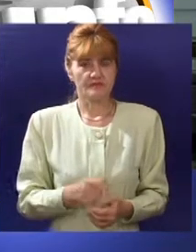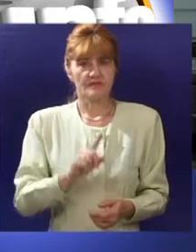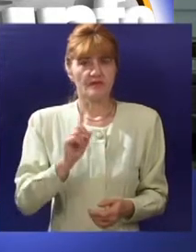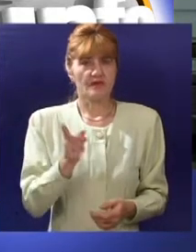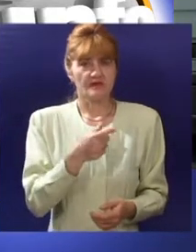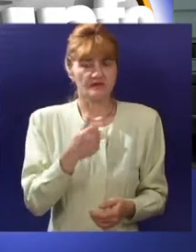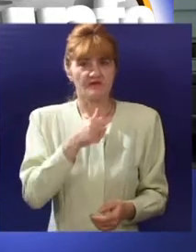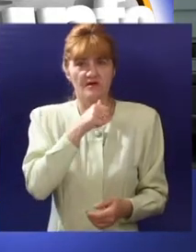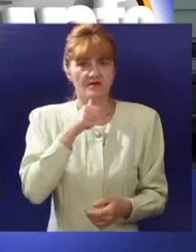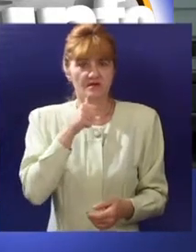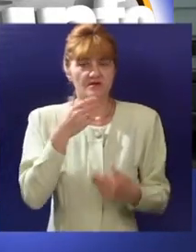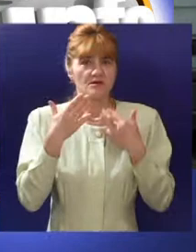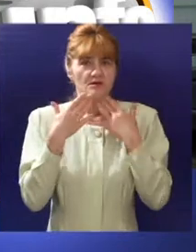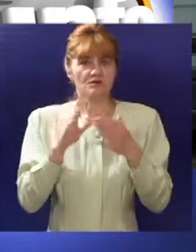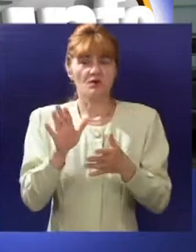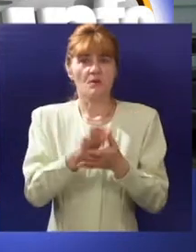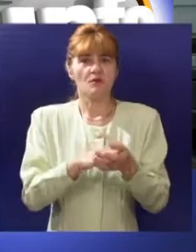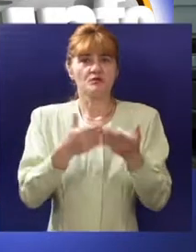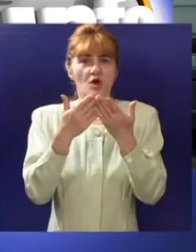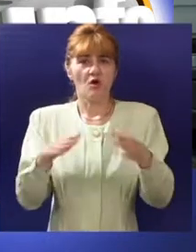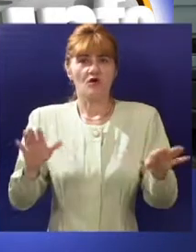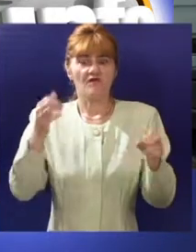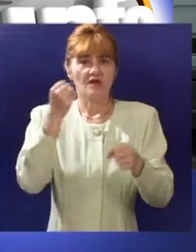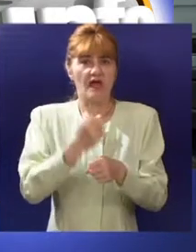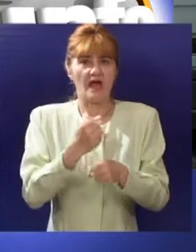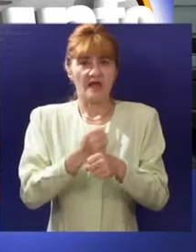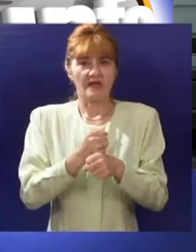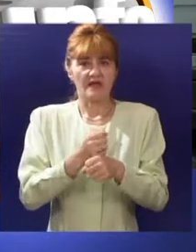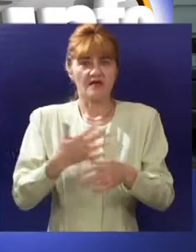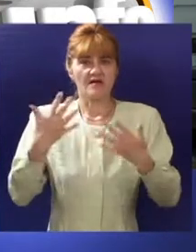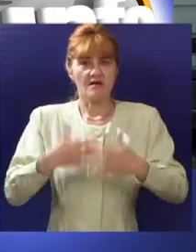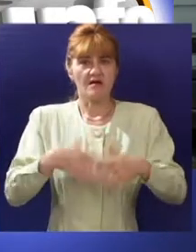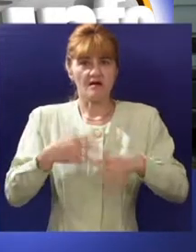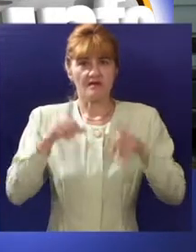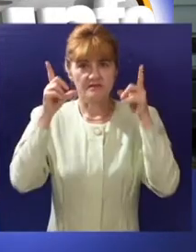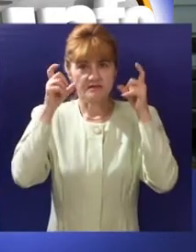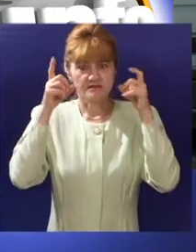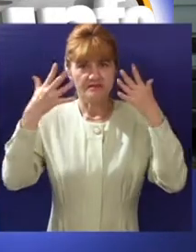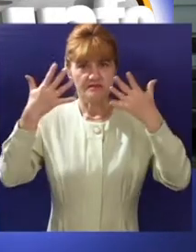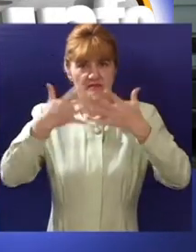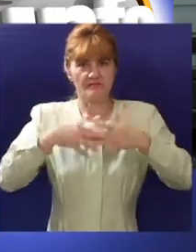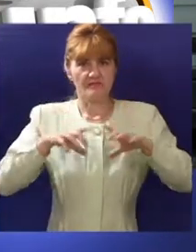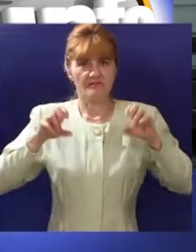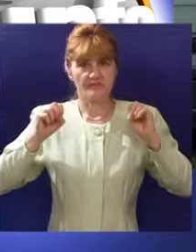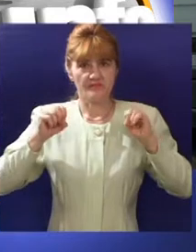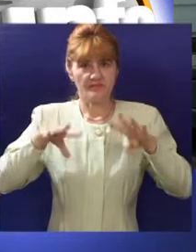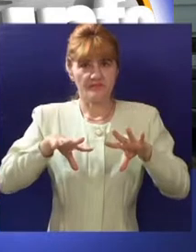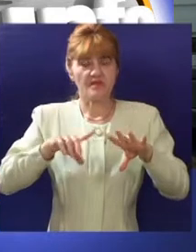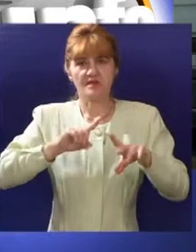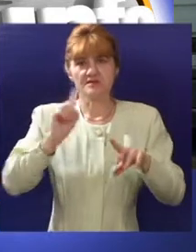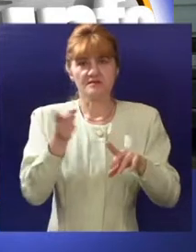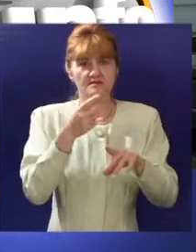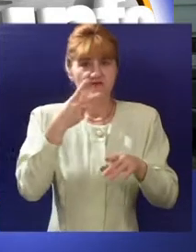svešanoj sremoniji ušljanja u rad rentgenskog sistema za pregled